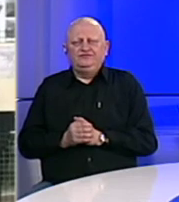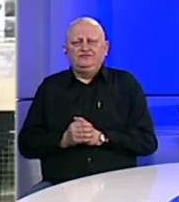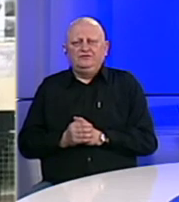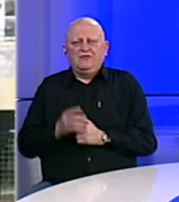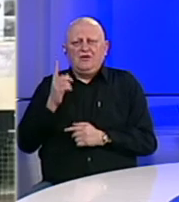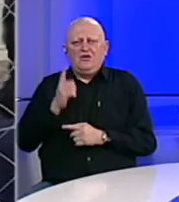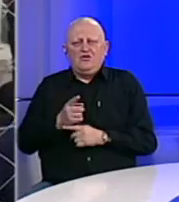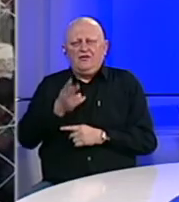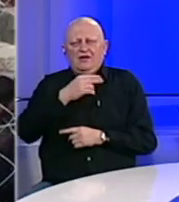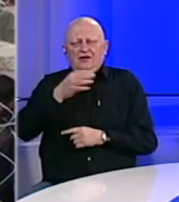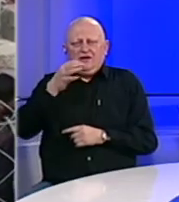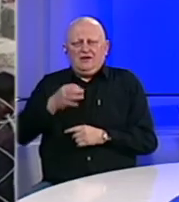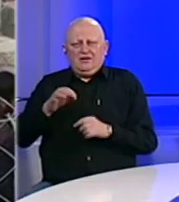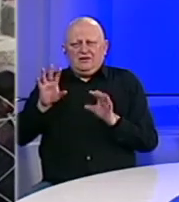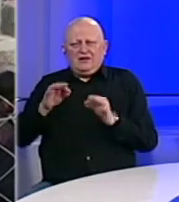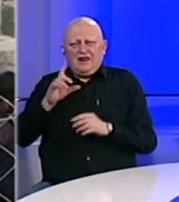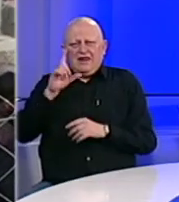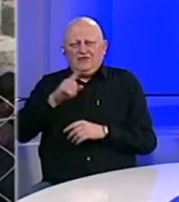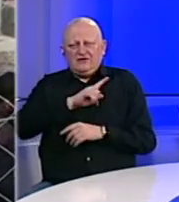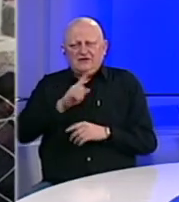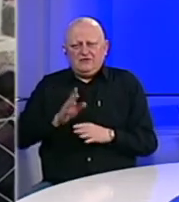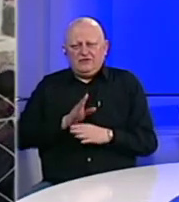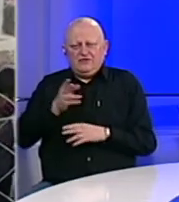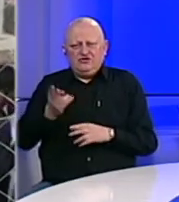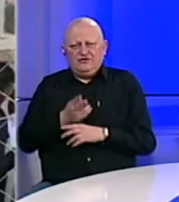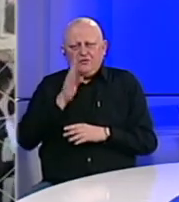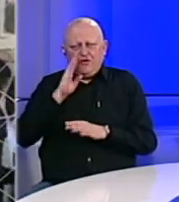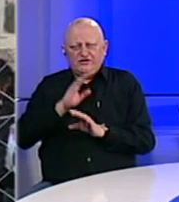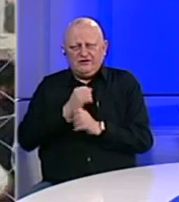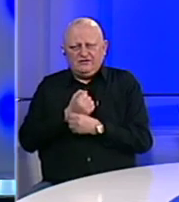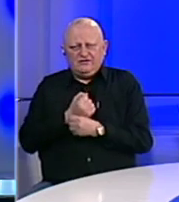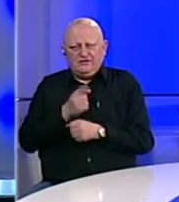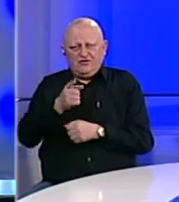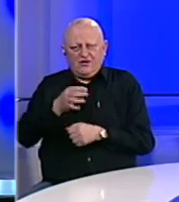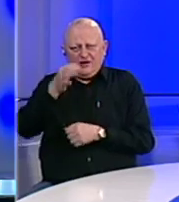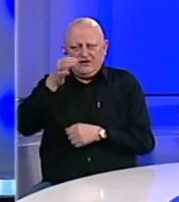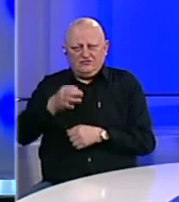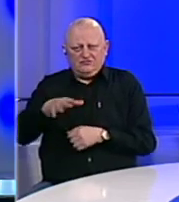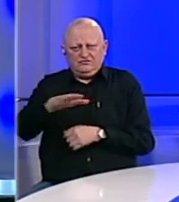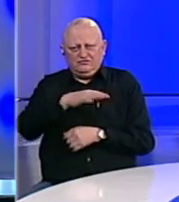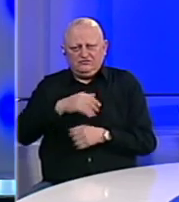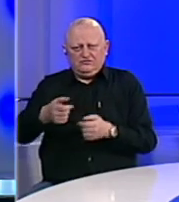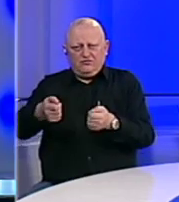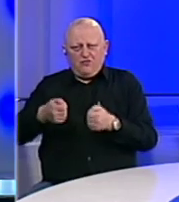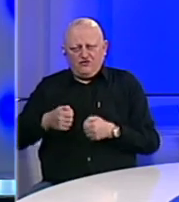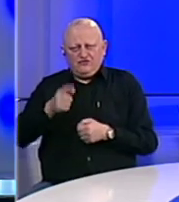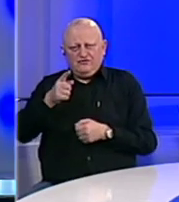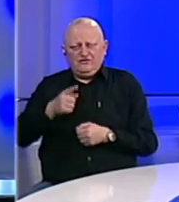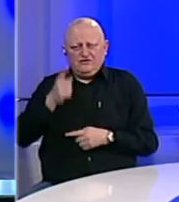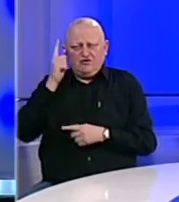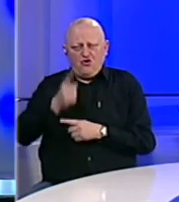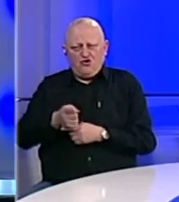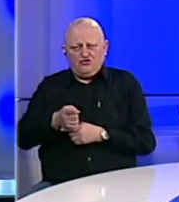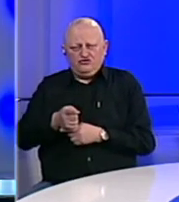Odluka vlasti kantona 10. u Livnu o zabranju ulaska državljana Bosne i Hercegovine na ovaj teritorij je povučena, ali vi ste ipak